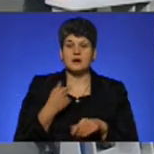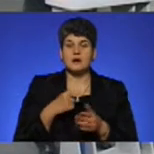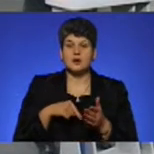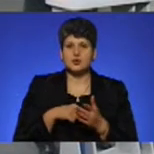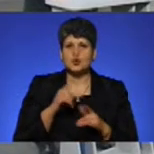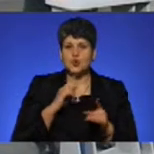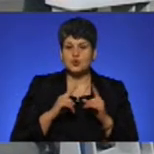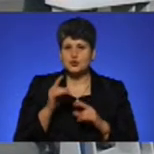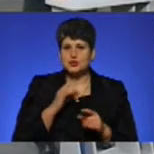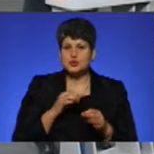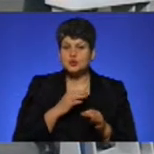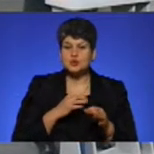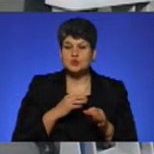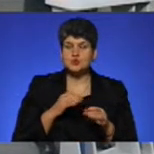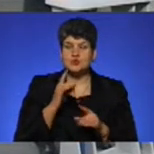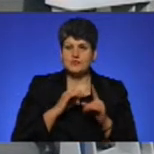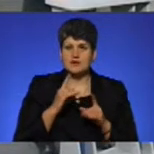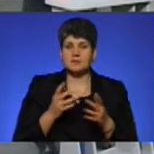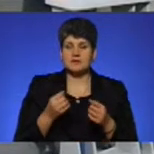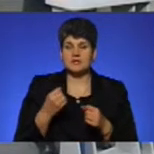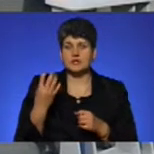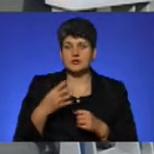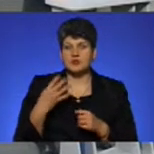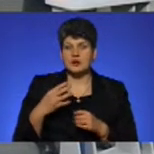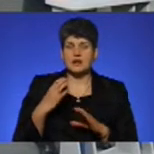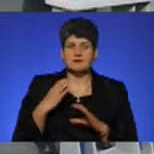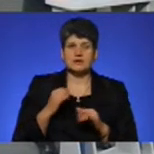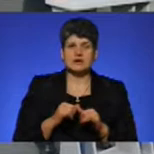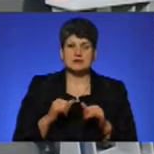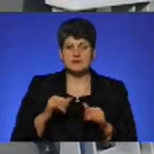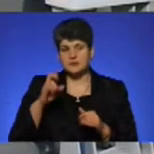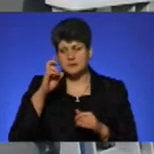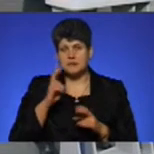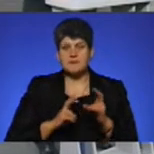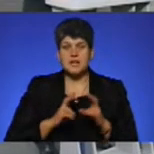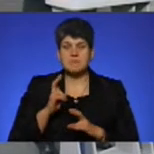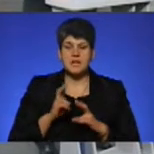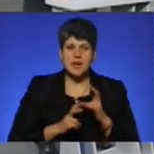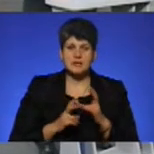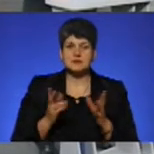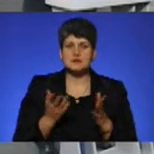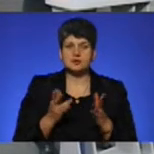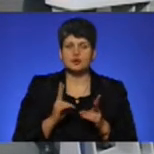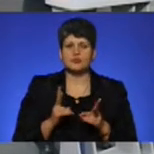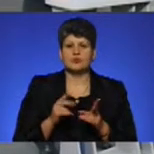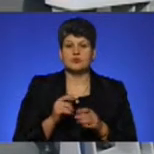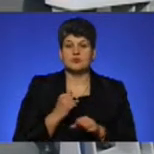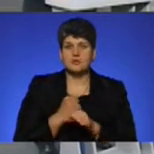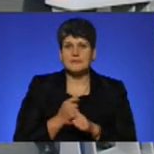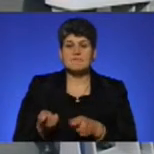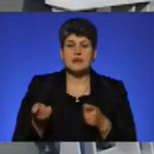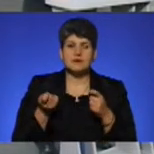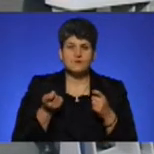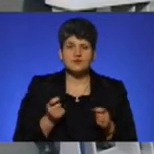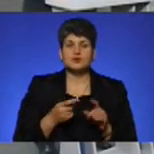решение о приобретении 40 автобусов для развития коммунального предприятия, которые осуществляють перевозки. Но в